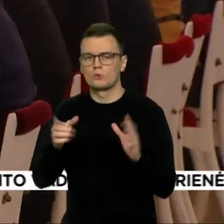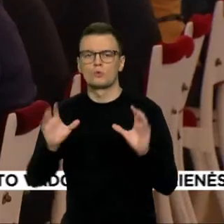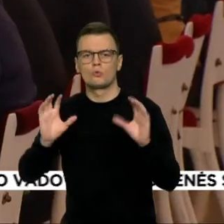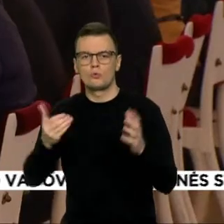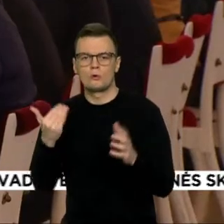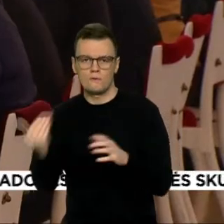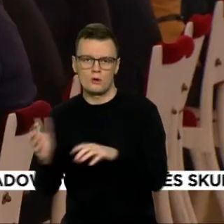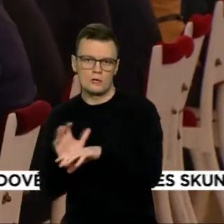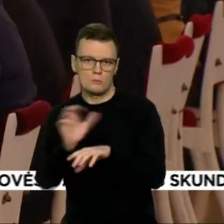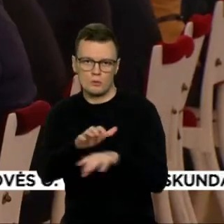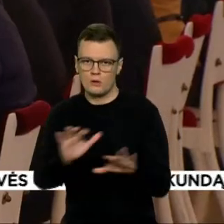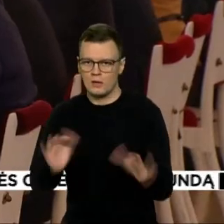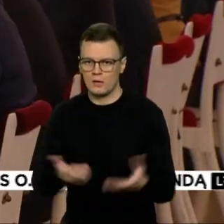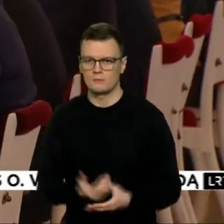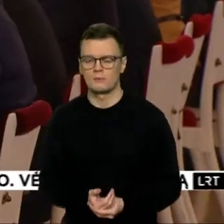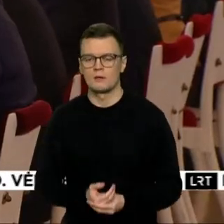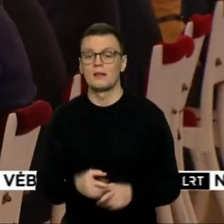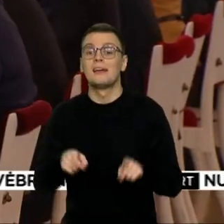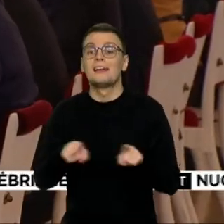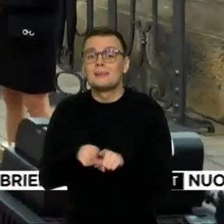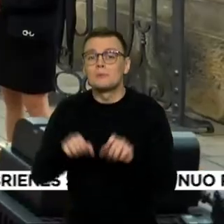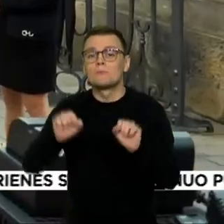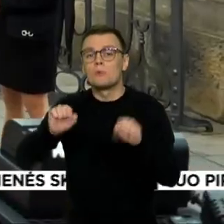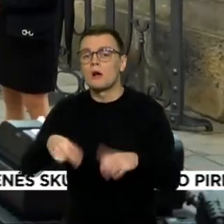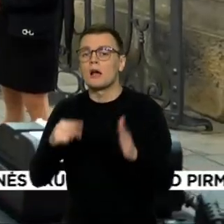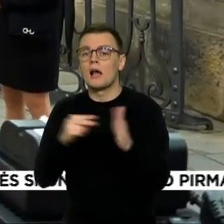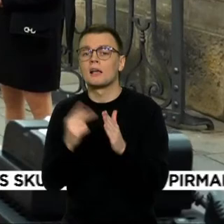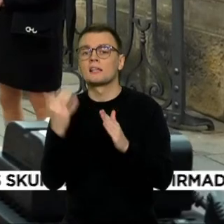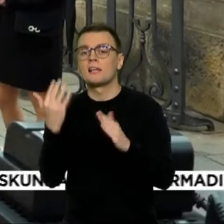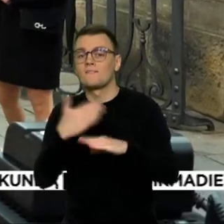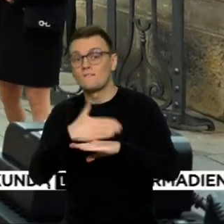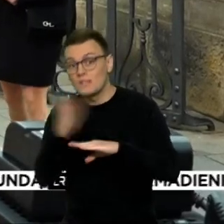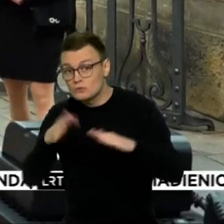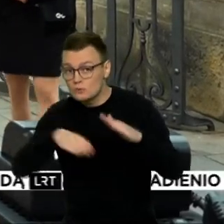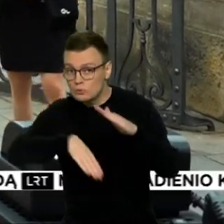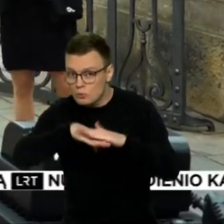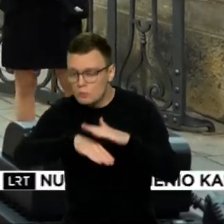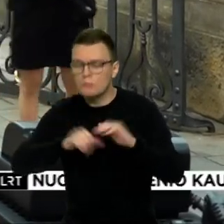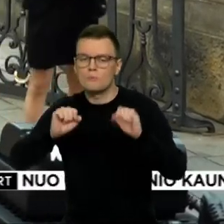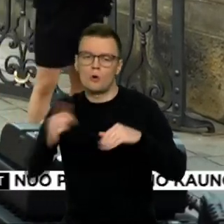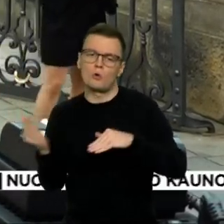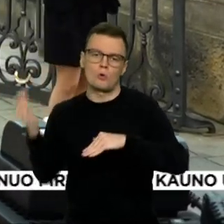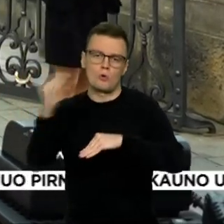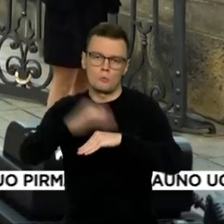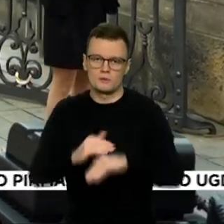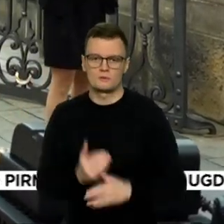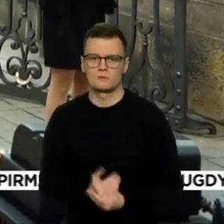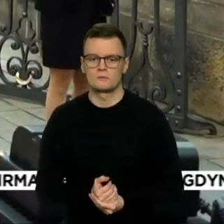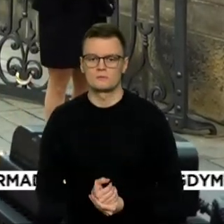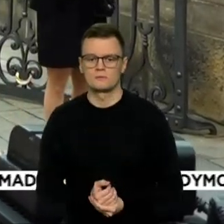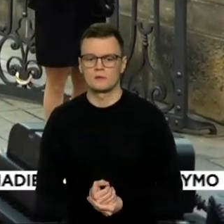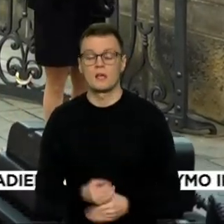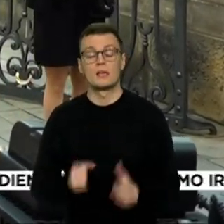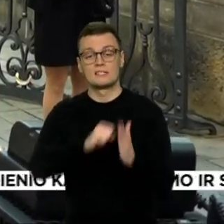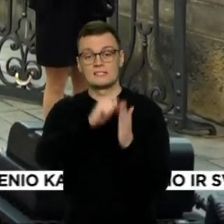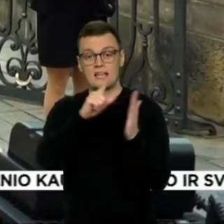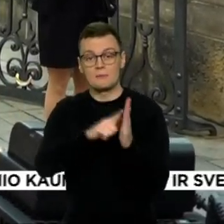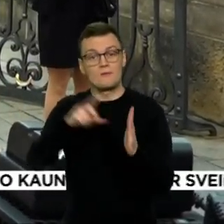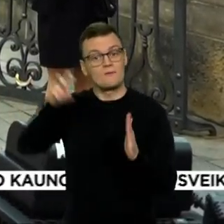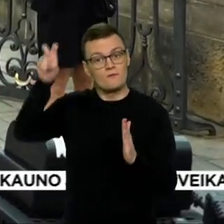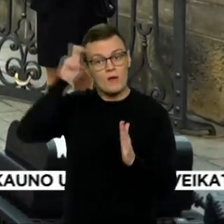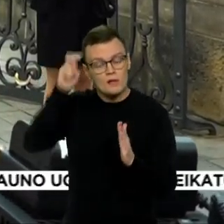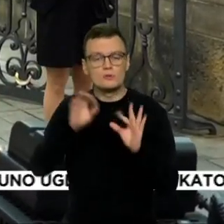būtų kompensuojama virš lubų esanti kainos dalis. Mūsų pasiūlymas, 17 valstybių pasiūlymas, tebe galioja